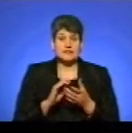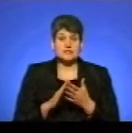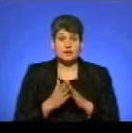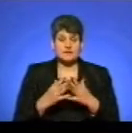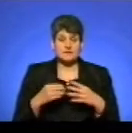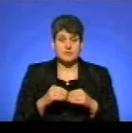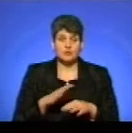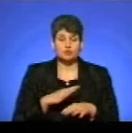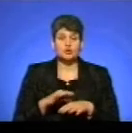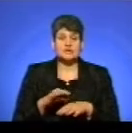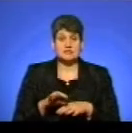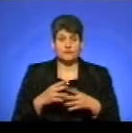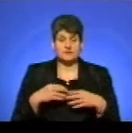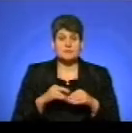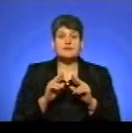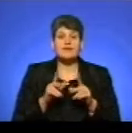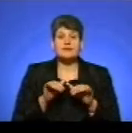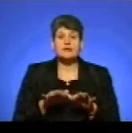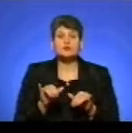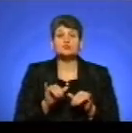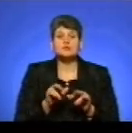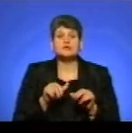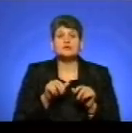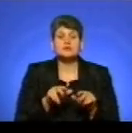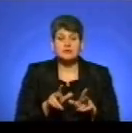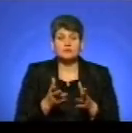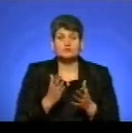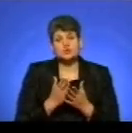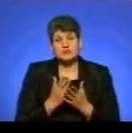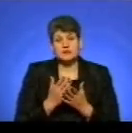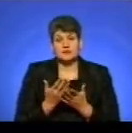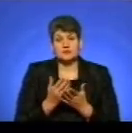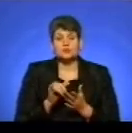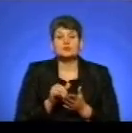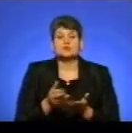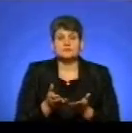'ї і відбулось насильство в сім'ї. Як діяти, до кого звертатись, можливо, є певний алгоритм?